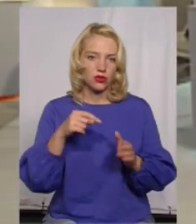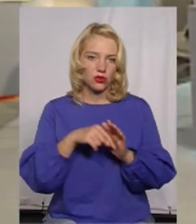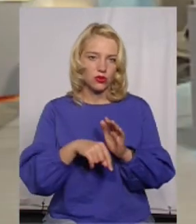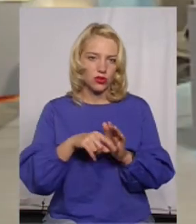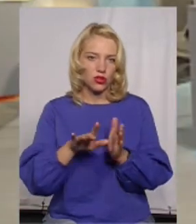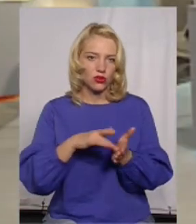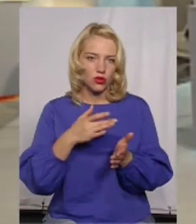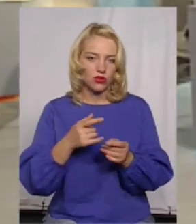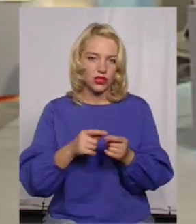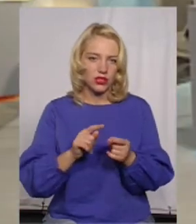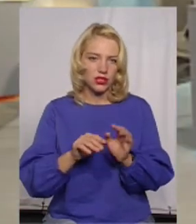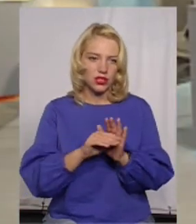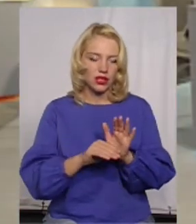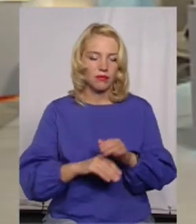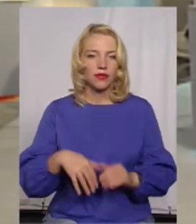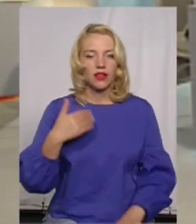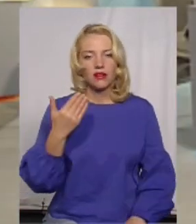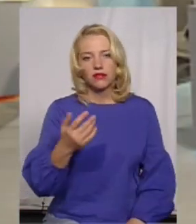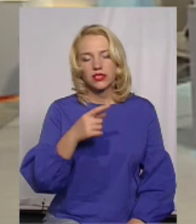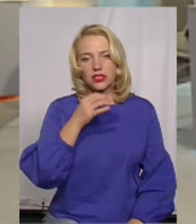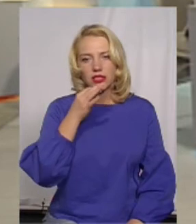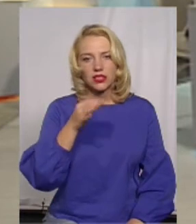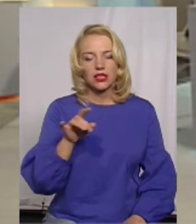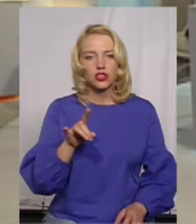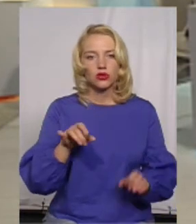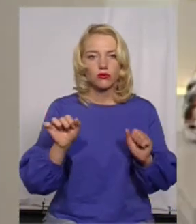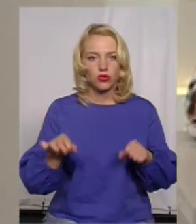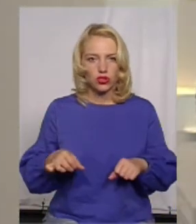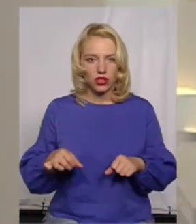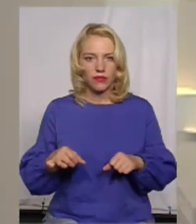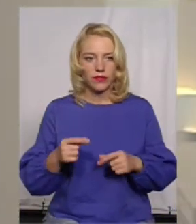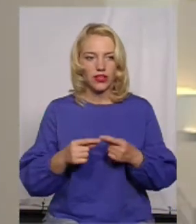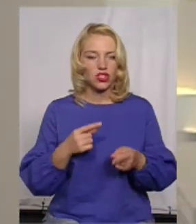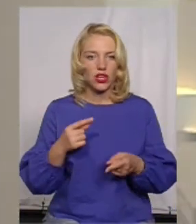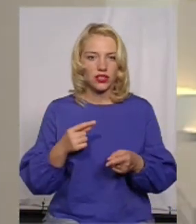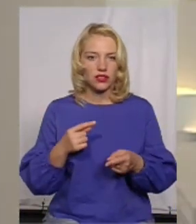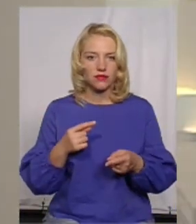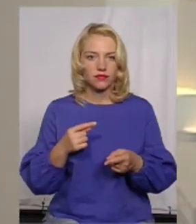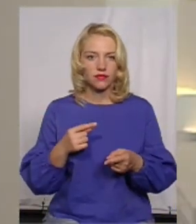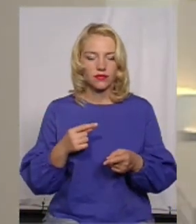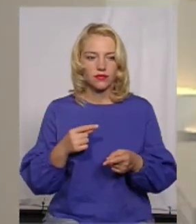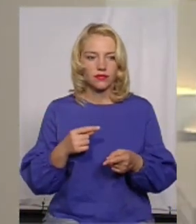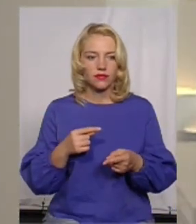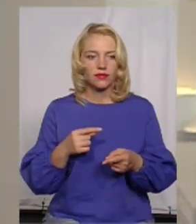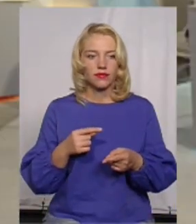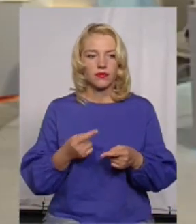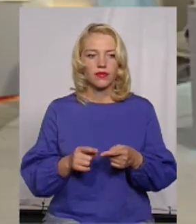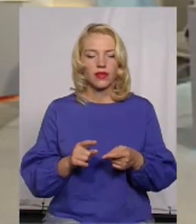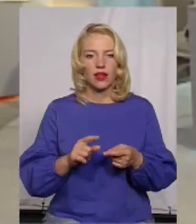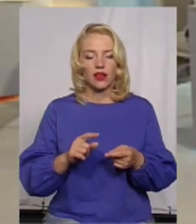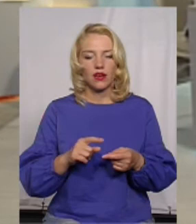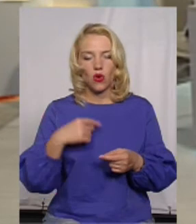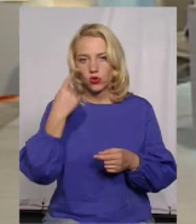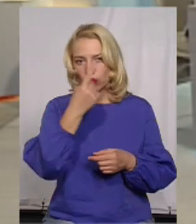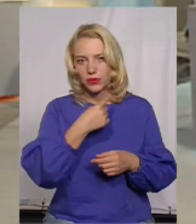схеми. Ви сказали, що можна через особистий кабінет все це